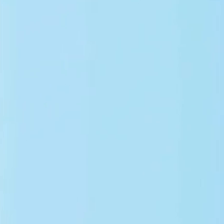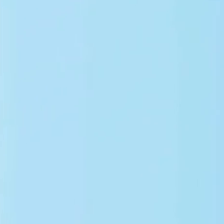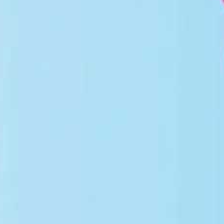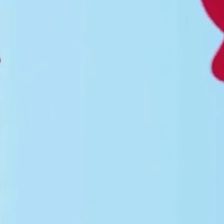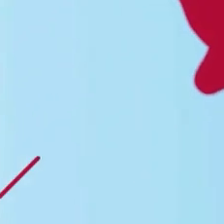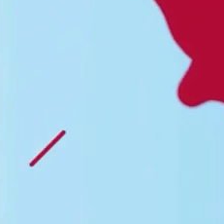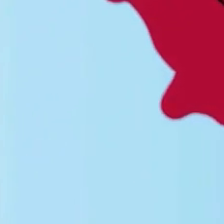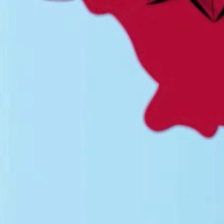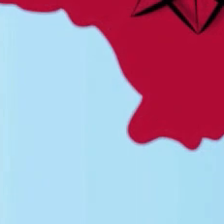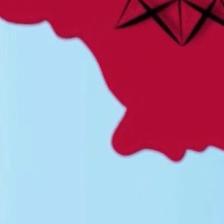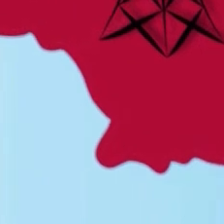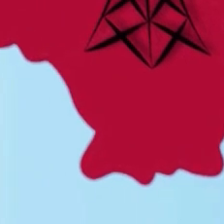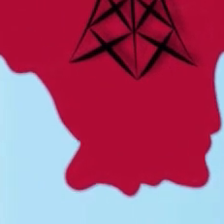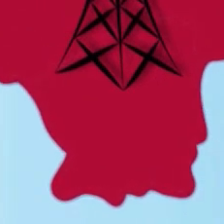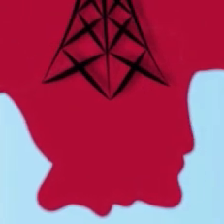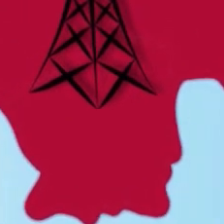Субтитрия